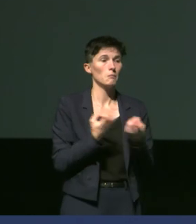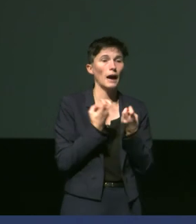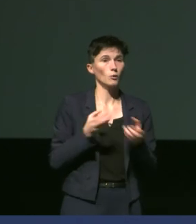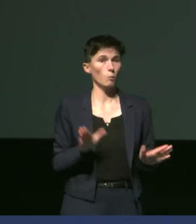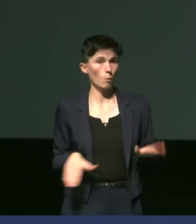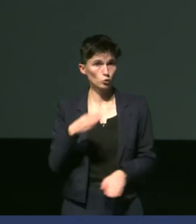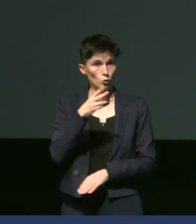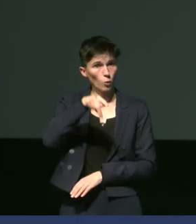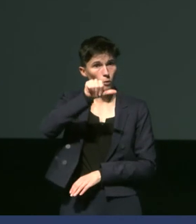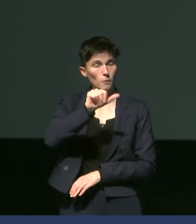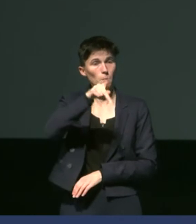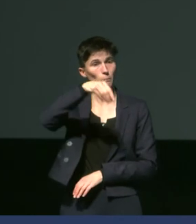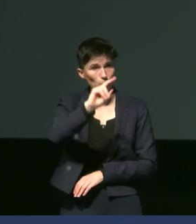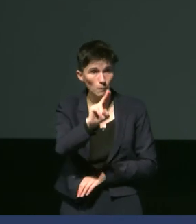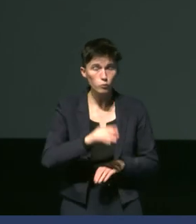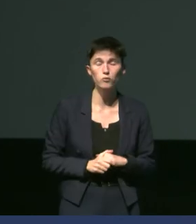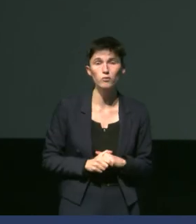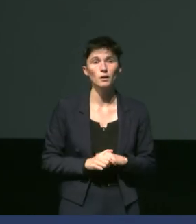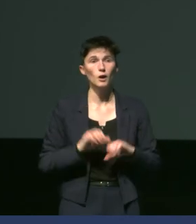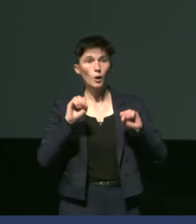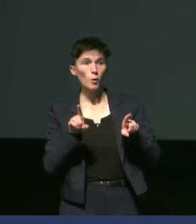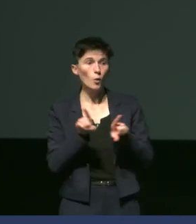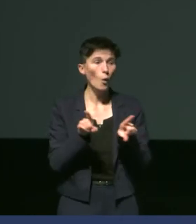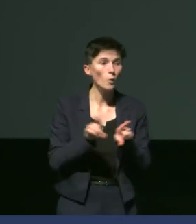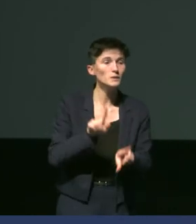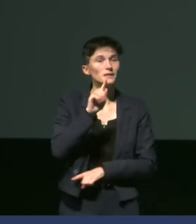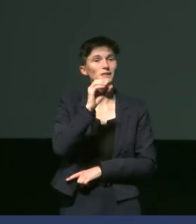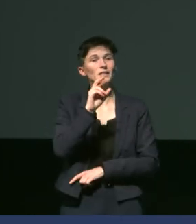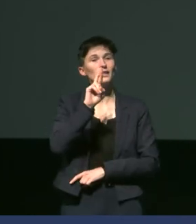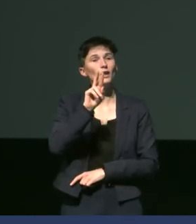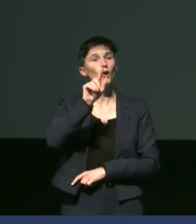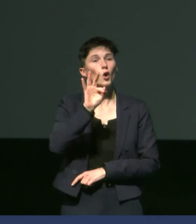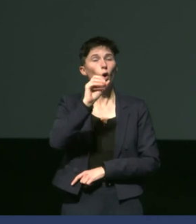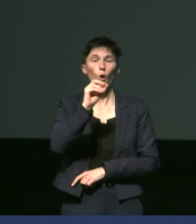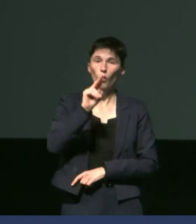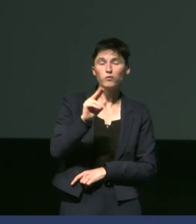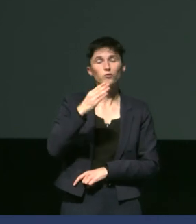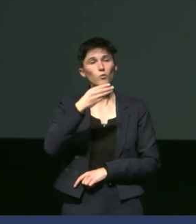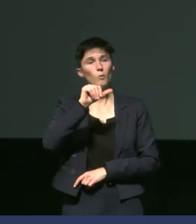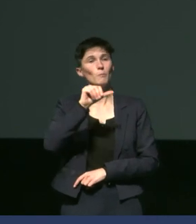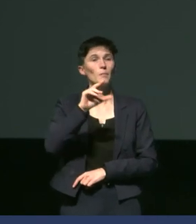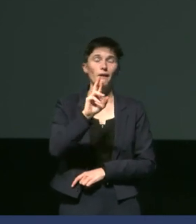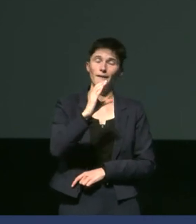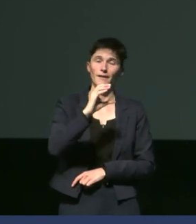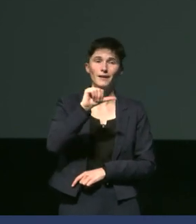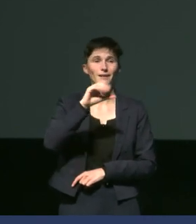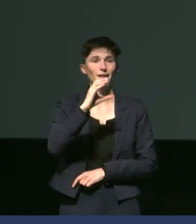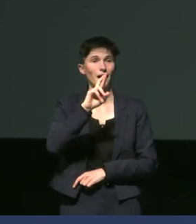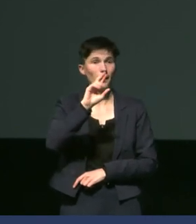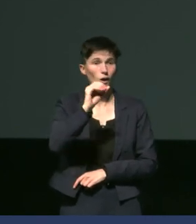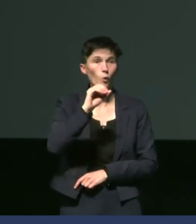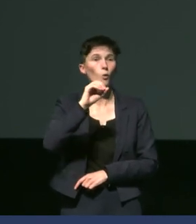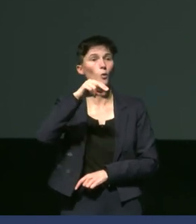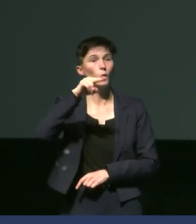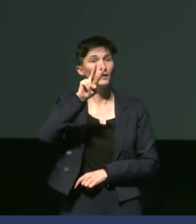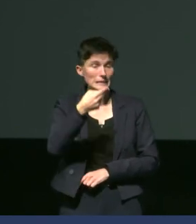gorfou macaroni on a également des colonies présentes sur l'île gorfou sauteur